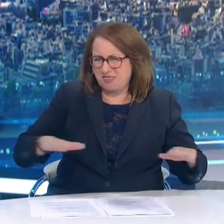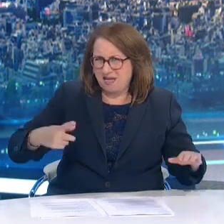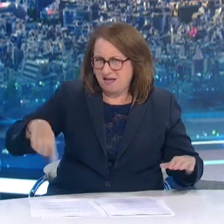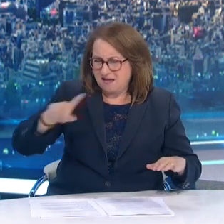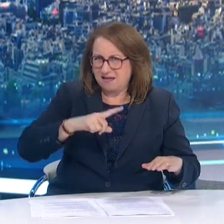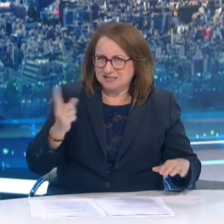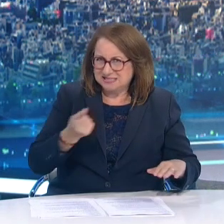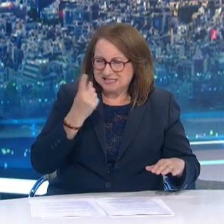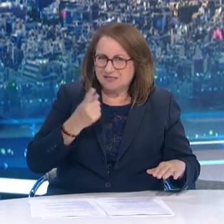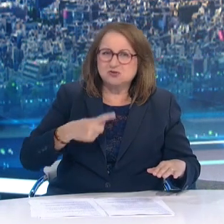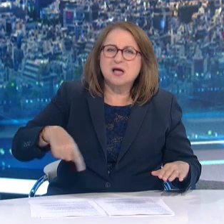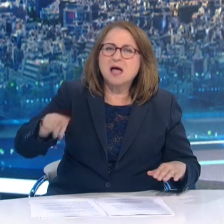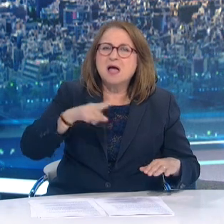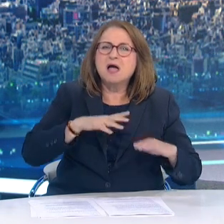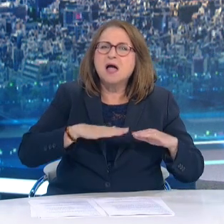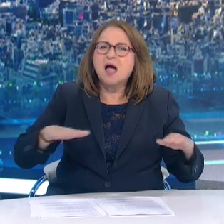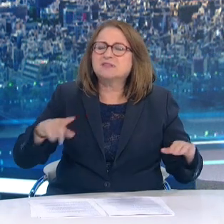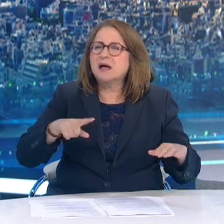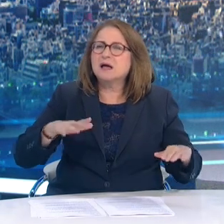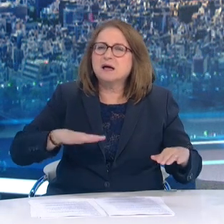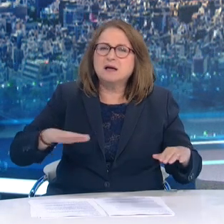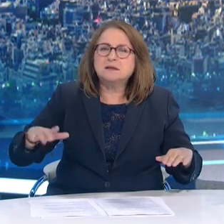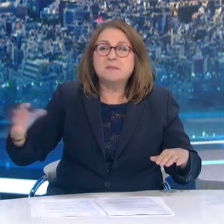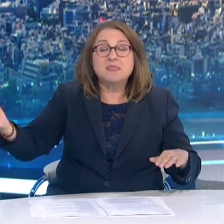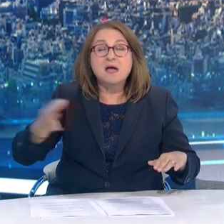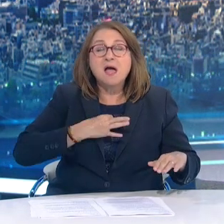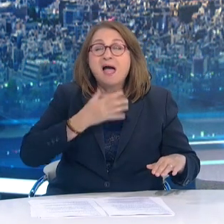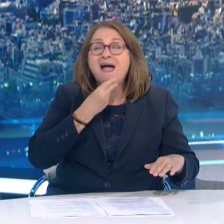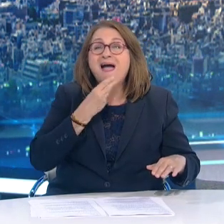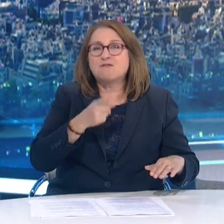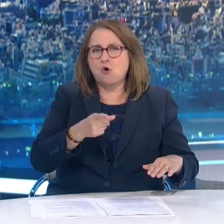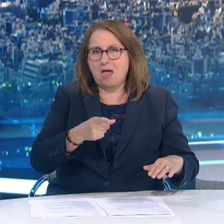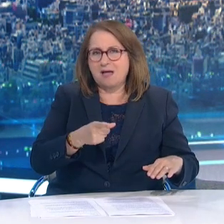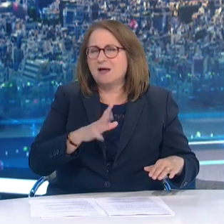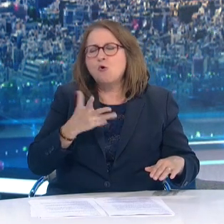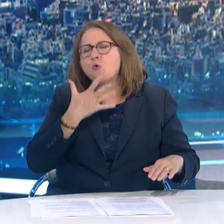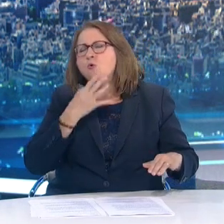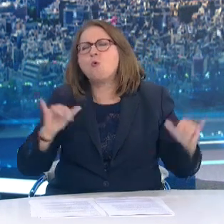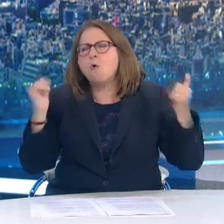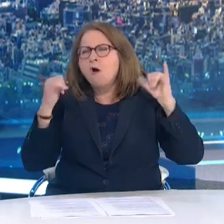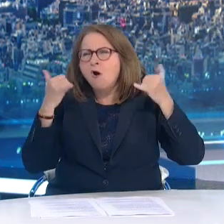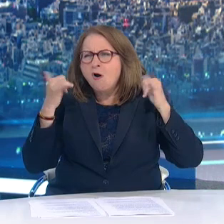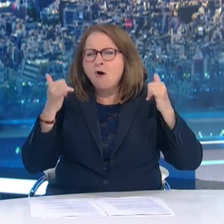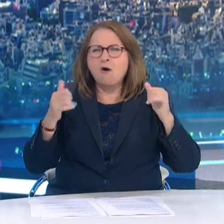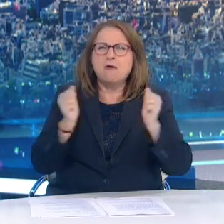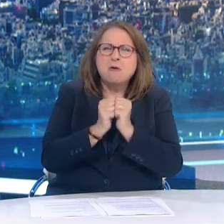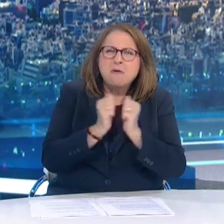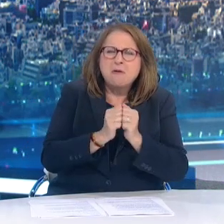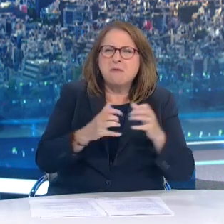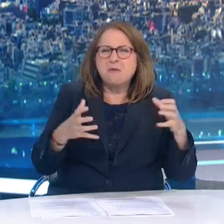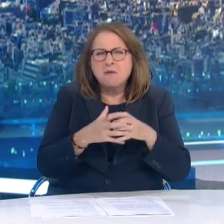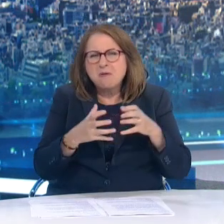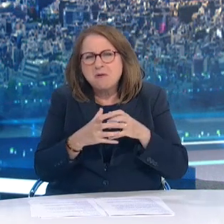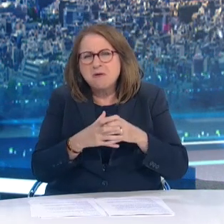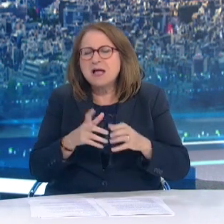στην μεγαλύτερη πιθανότητα να μεταδώσουν Στη μεγαλύτερη πιθανότητα να νοσήσουν Και η νόσος τους να μοιάζει Πιο πολύ με αυτή των ενηλίκων παρά